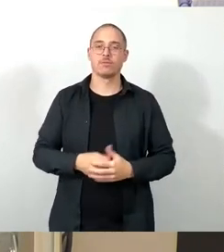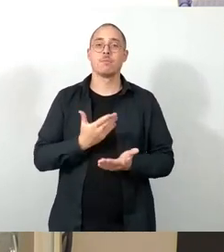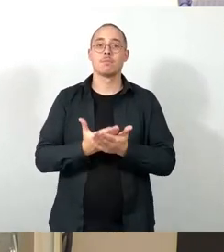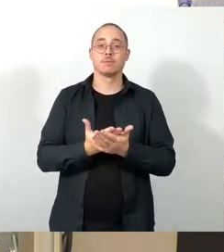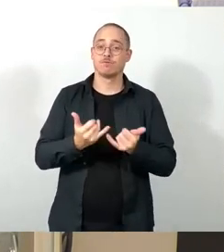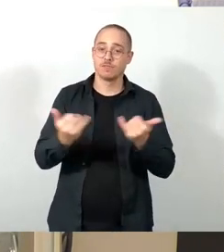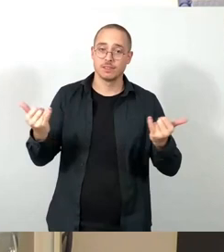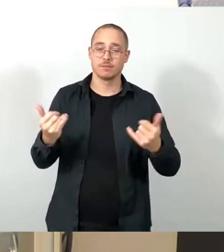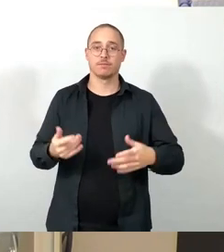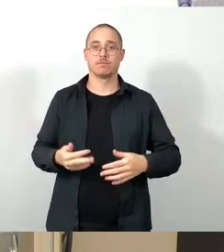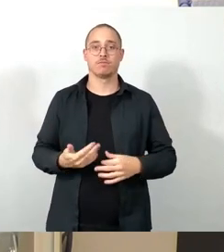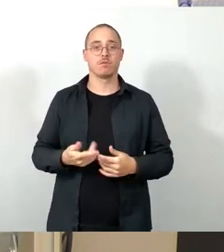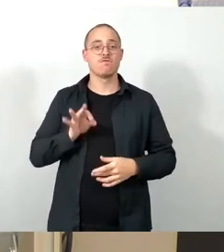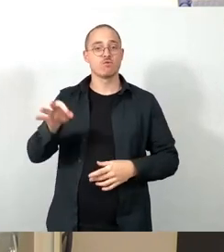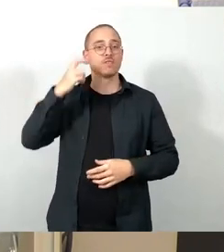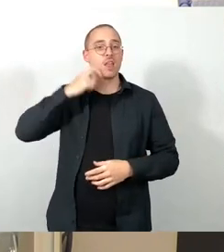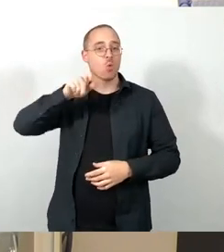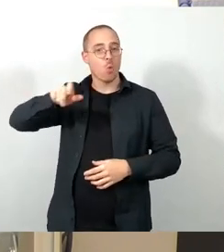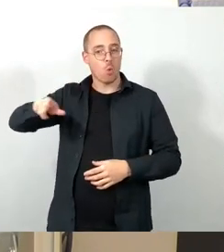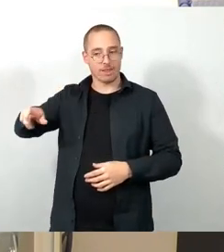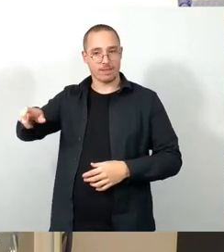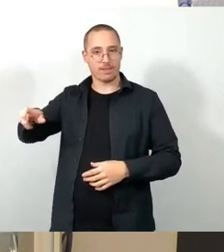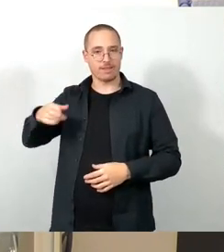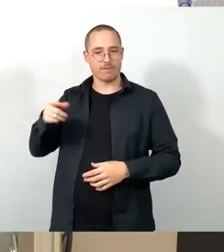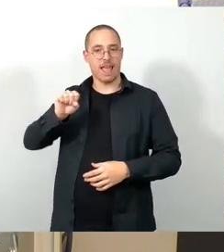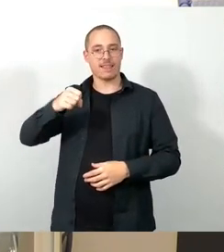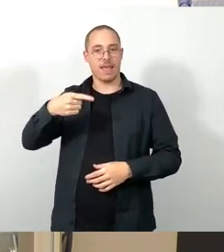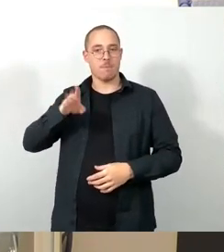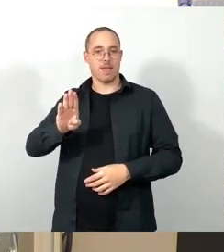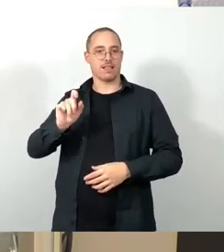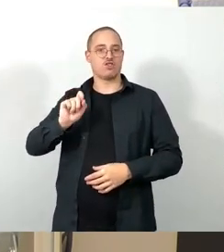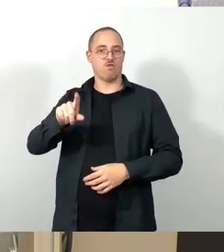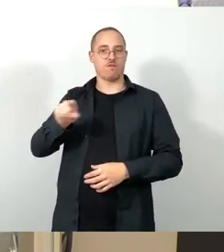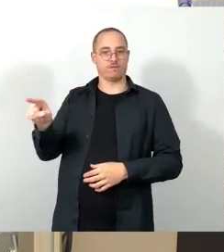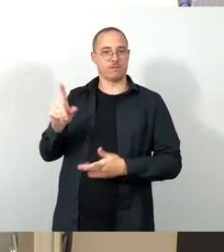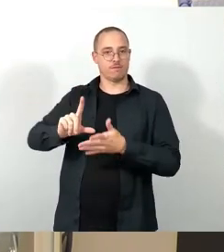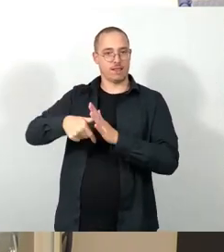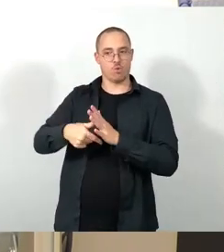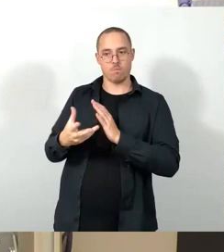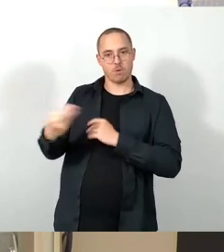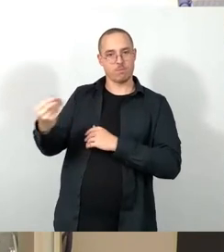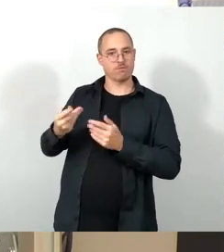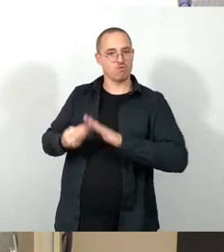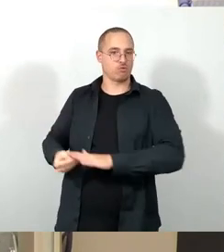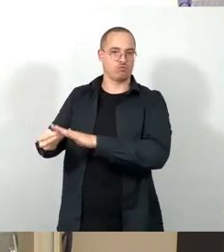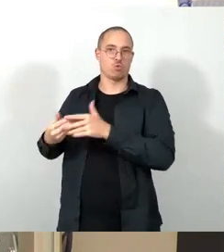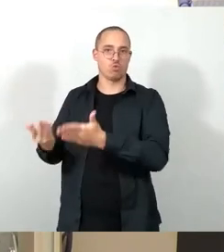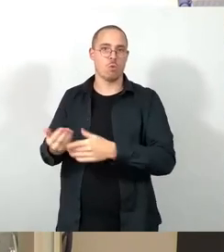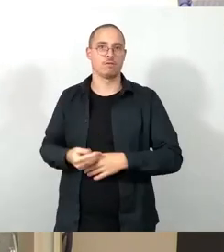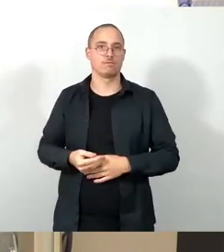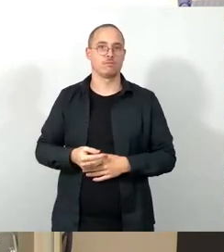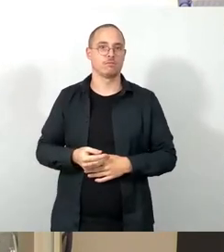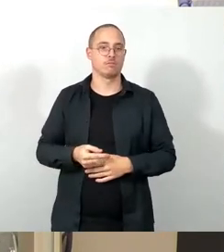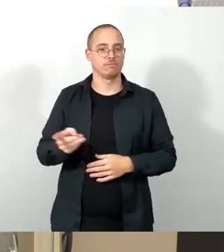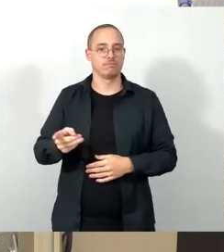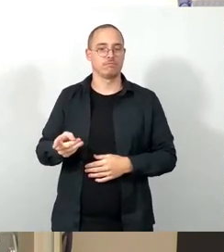Seniorinnen und Senioren, die über das SGB XII unterstützende Leistungen bekommen, entfristen. Wir sind der Meinung, wenn man einmal in